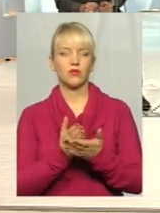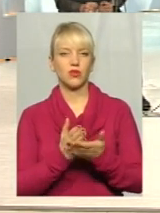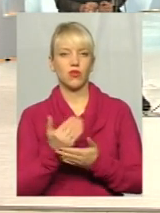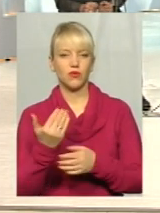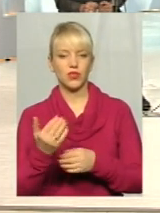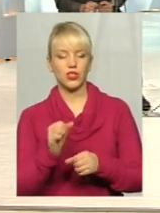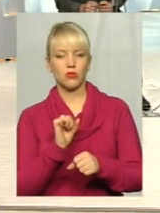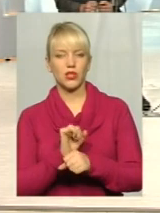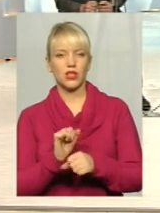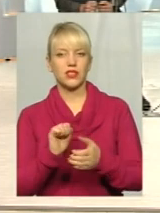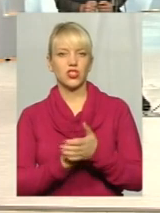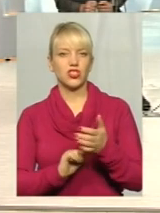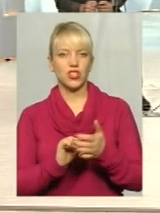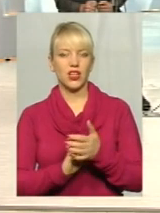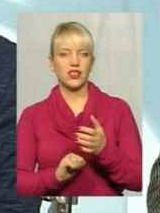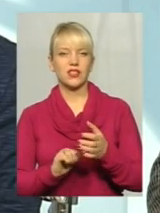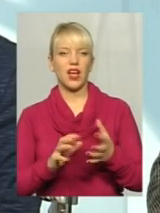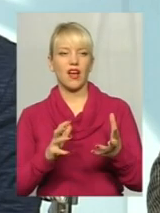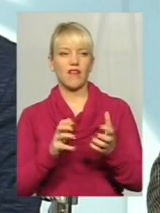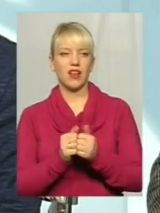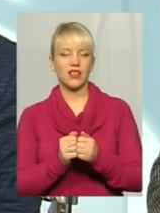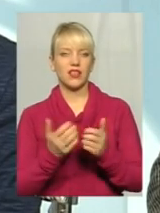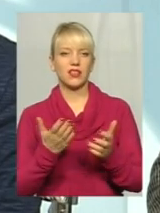зупиняються через аварійні якісь причини?